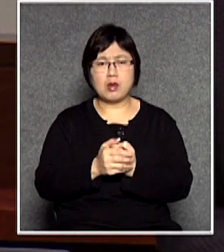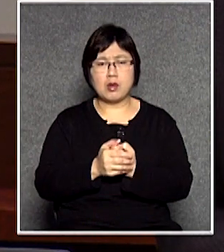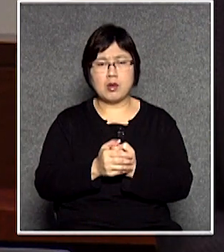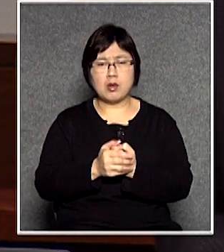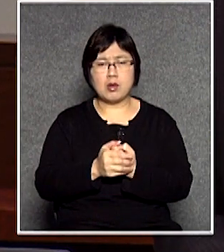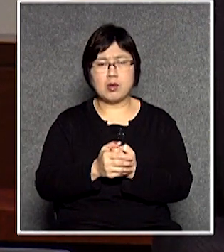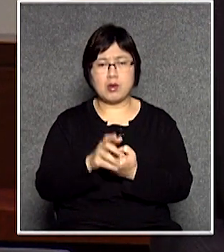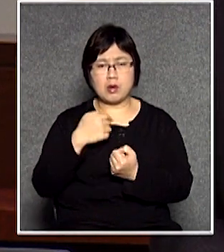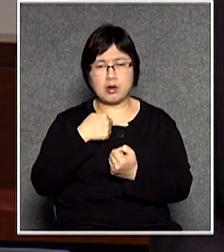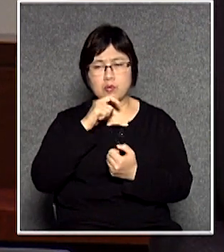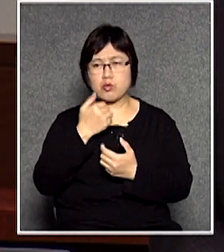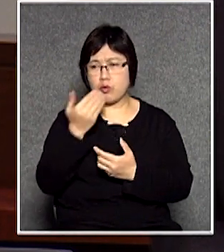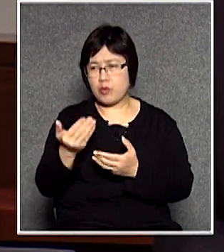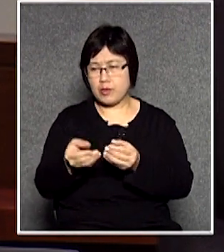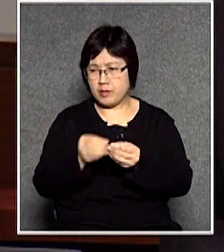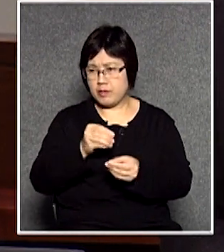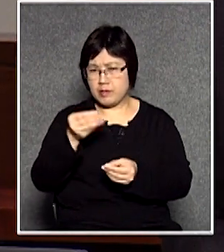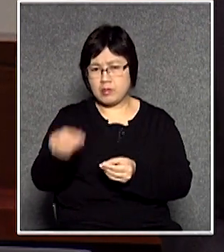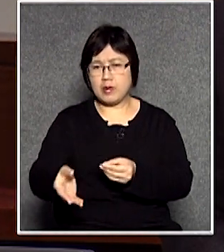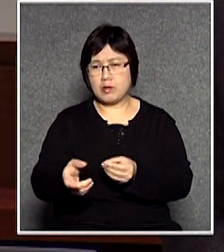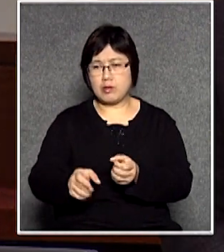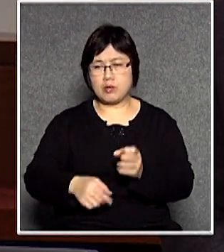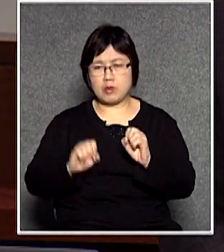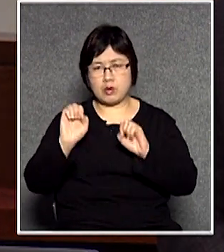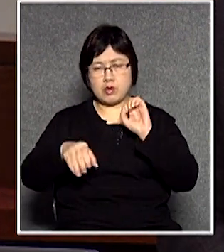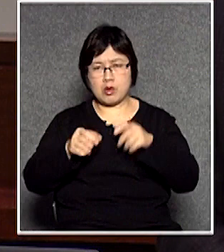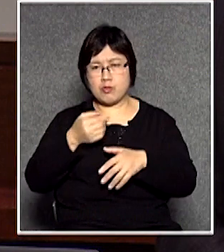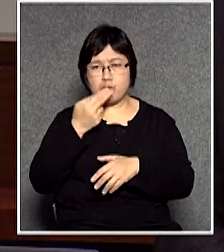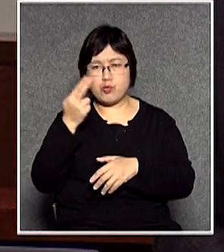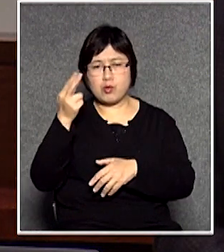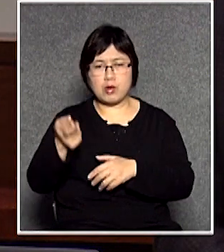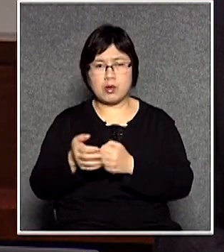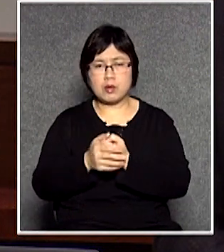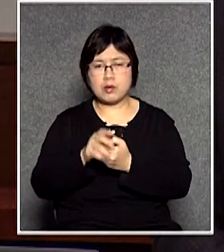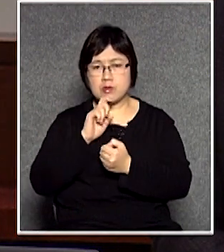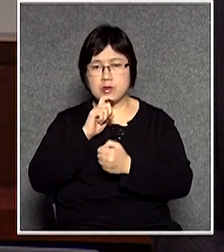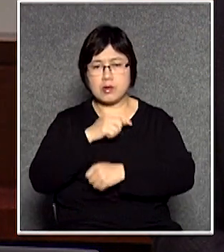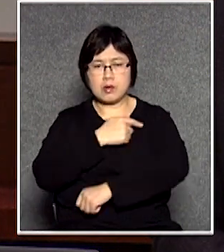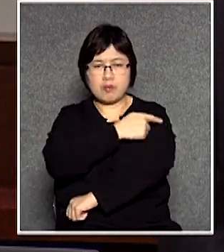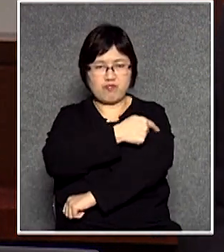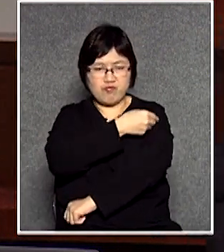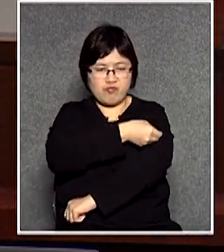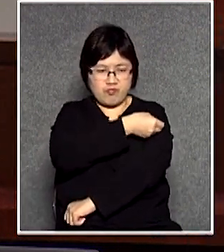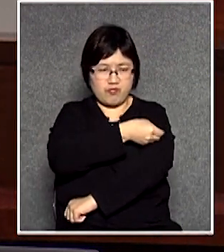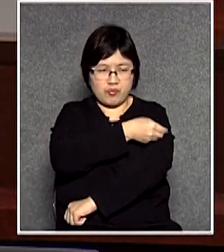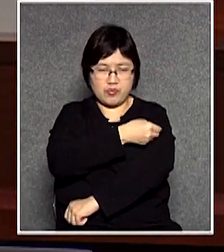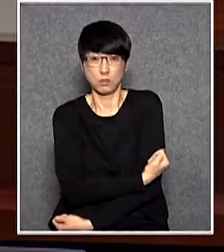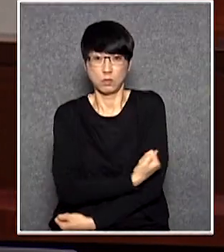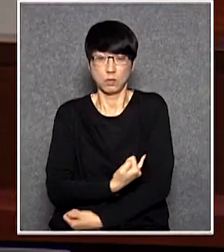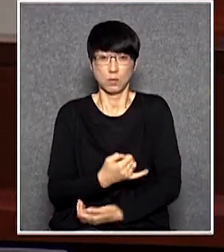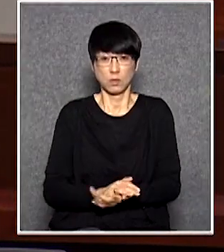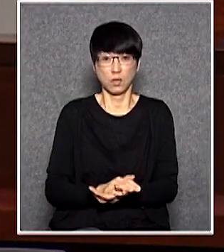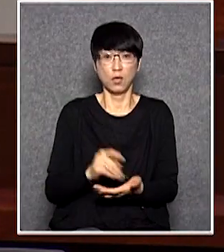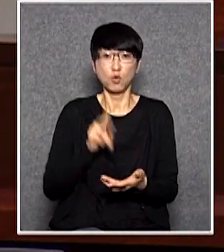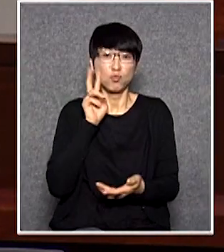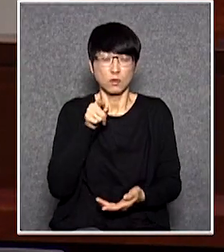我出告票給亂拋垃圾或吃煙的那些如果他民生的恐怖有力看下去就不出那些看